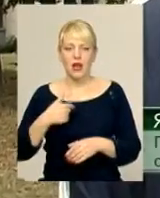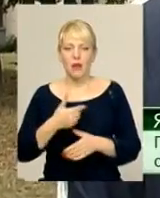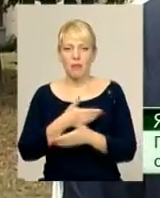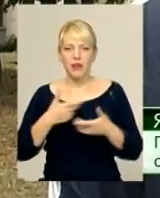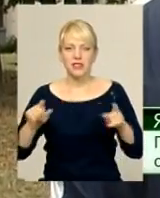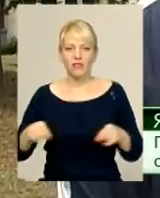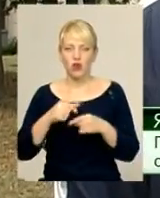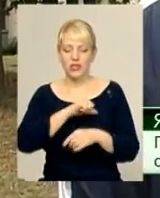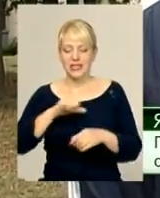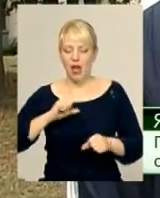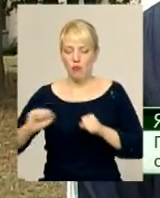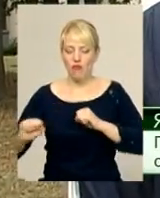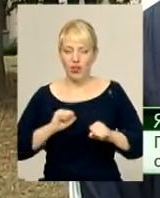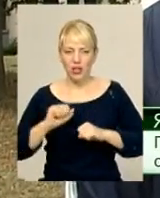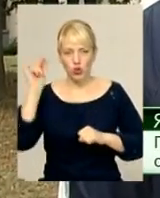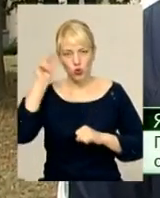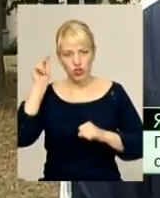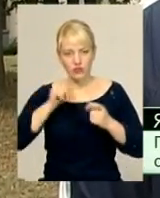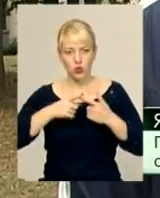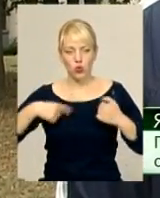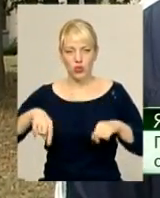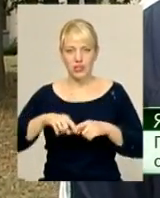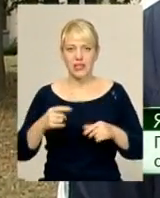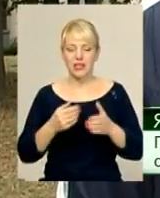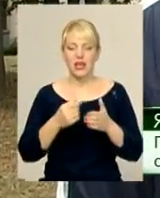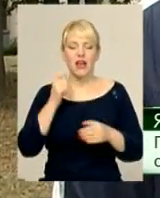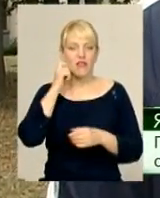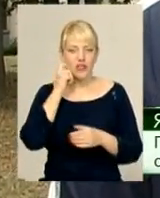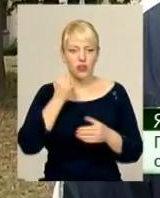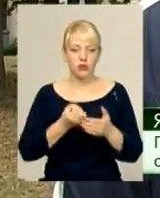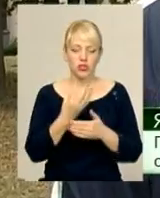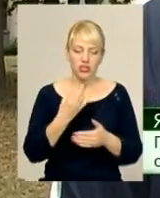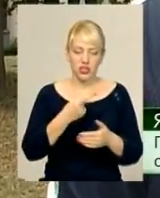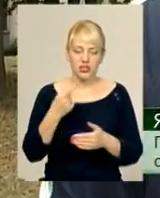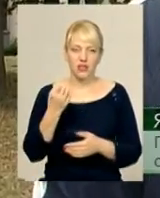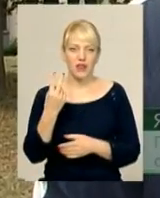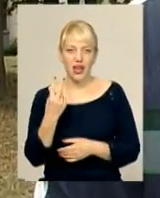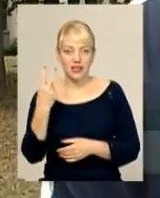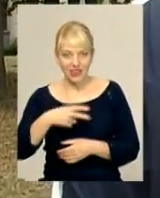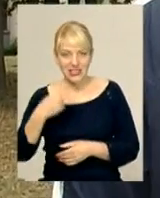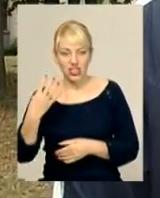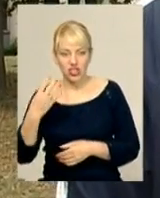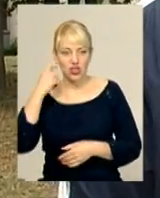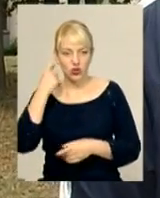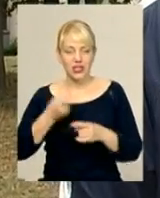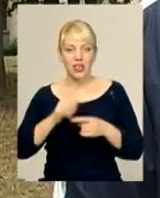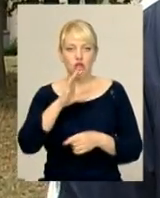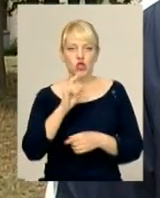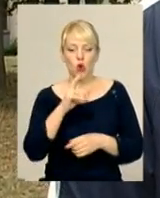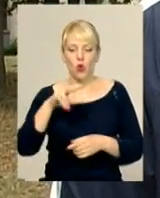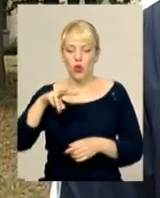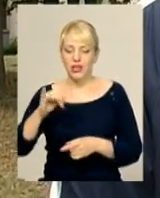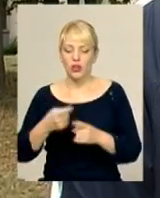учнівську організацію, яка буде сама самоврядувати віком від 14 до 24 років. Тобто наші «Соколи Лариса», які в цьому році